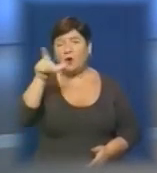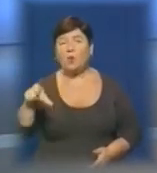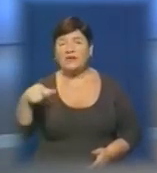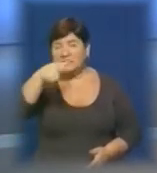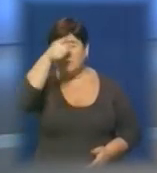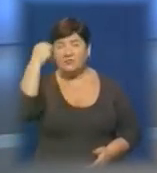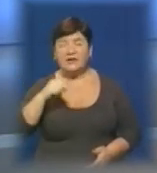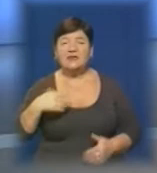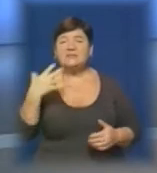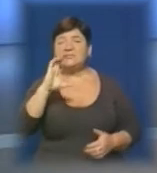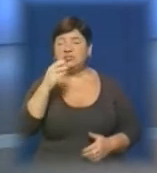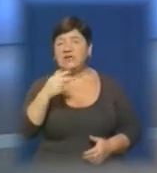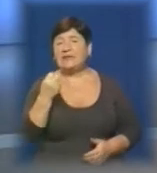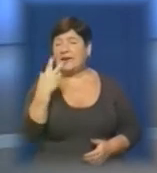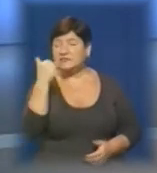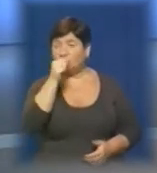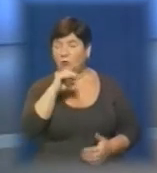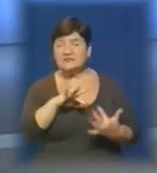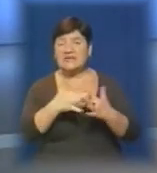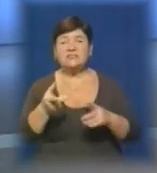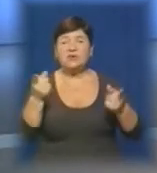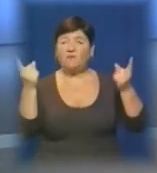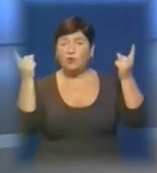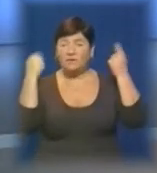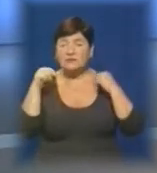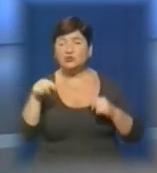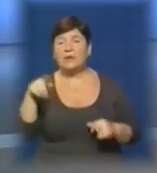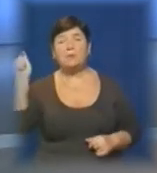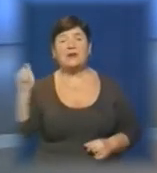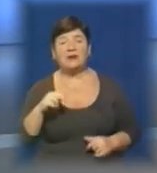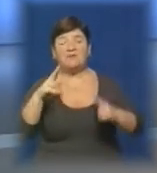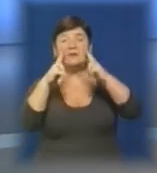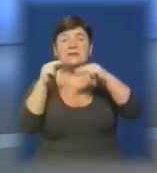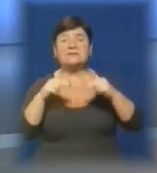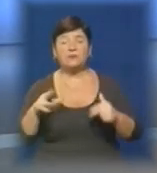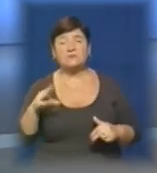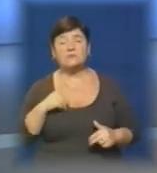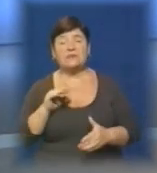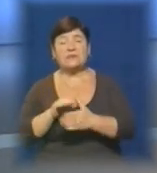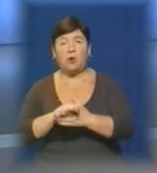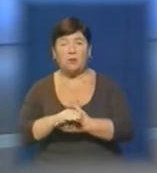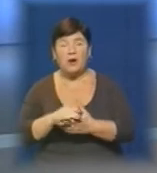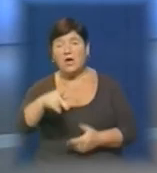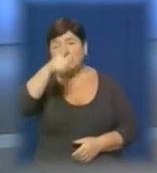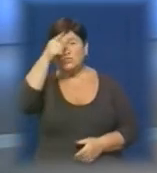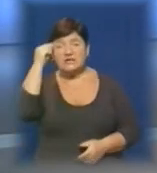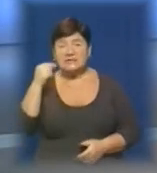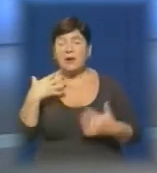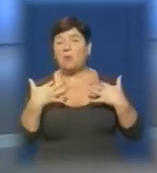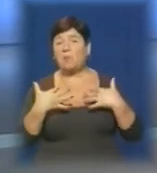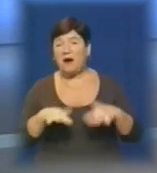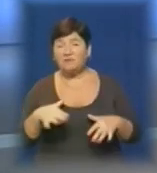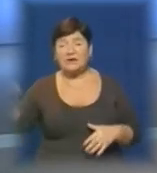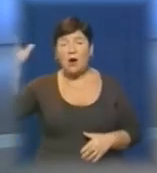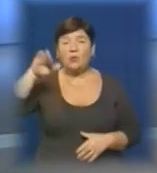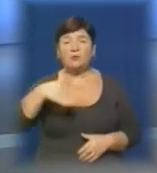на початку січня 2013 року у селищі Воловець. Сюди він приїхав на різдво до своїх знайомих. Імовірно, чеський турист заблукав і пропав без вісти